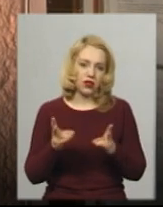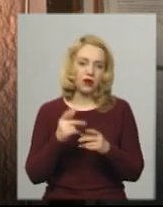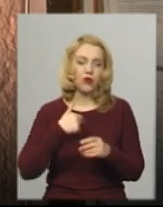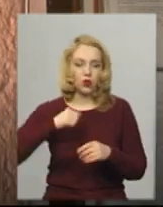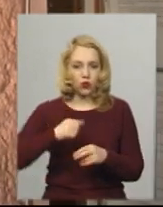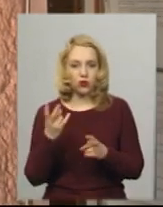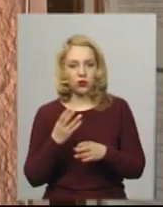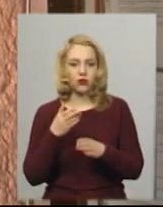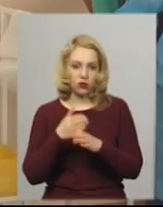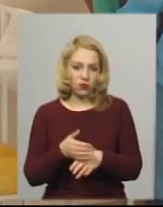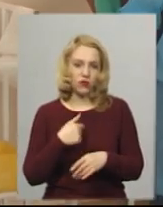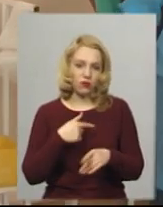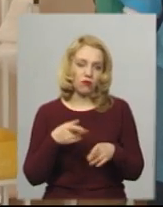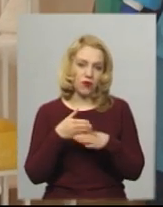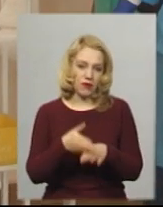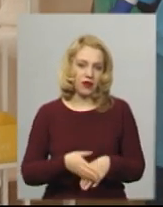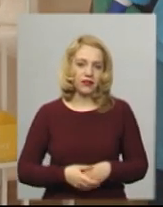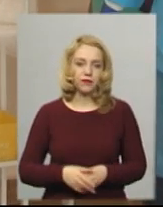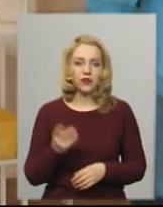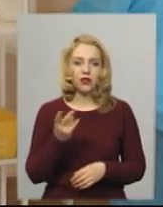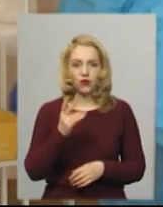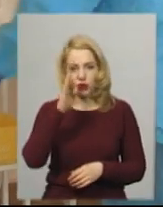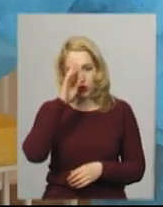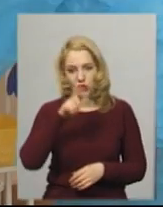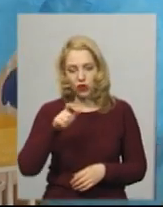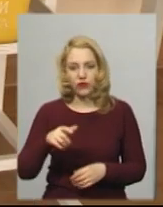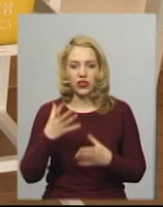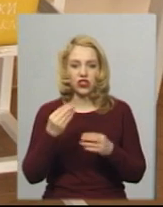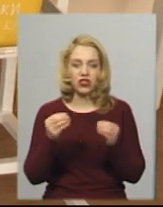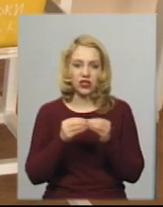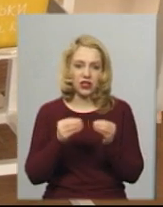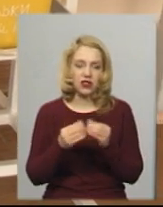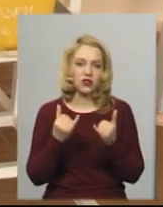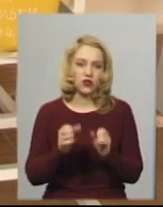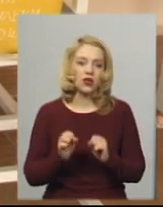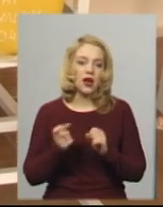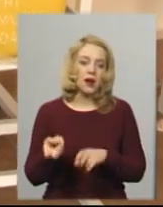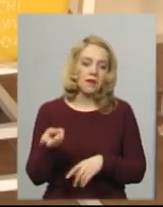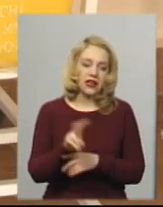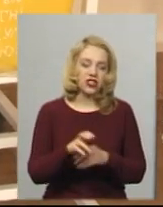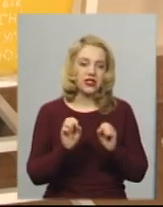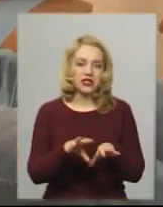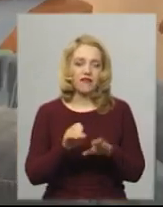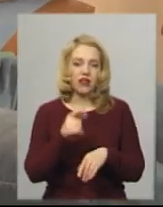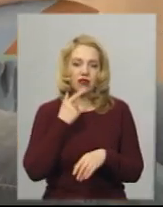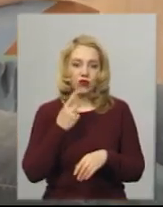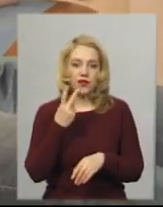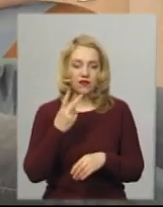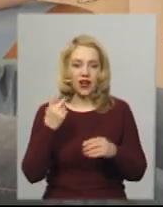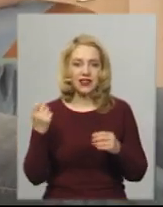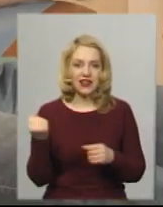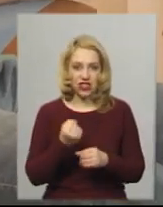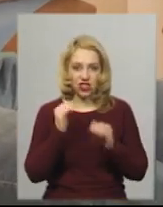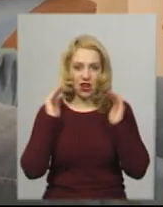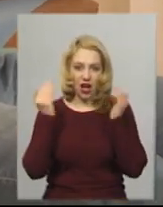ситуаціях завжди треба допомогти. Ці двоє чоловіків та ще 10 сьогодні прийшли здавати кров. За два тижні карантину, каже заступниця директора центру